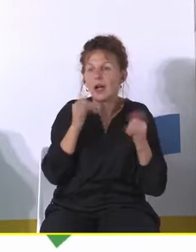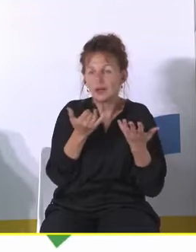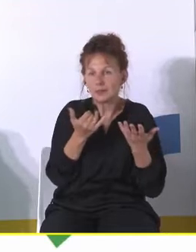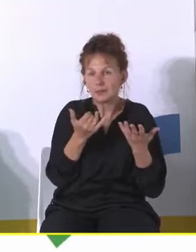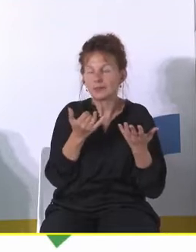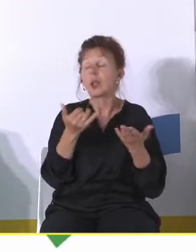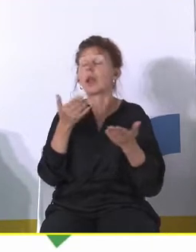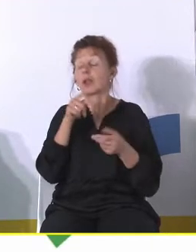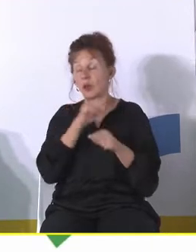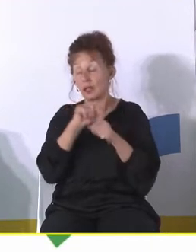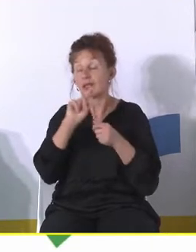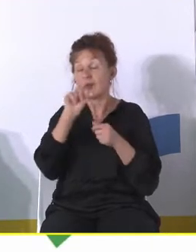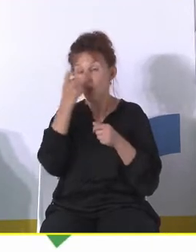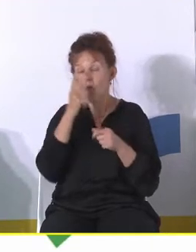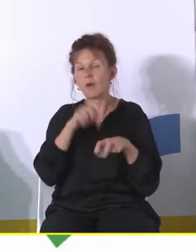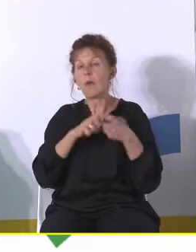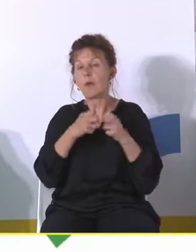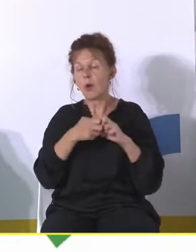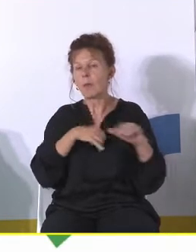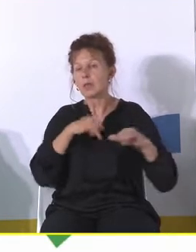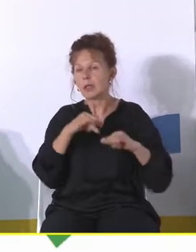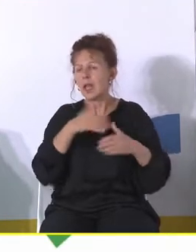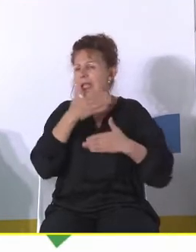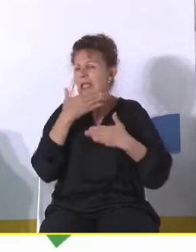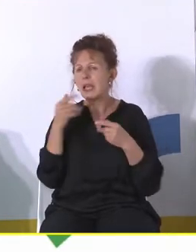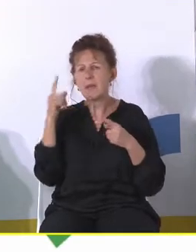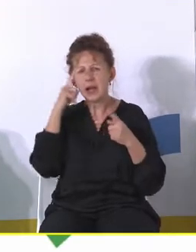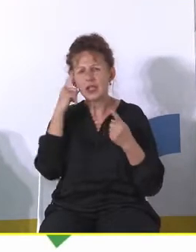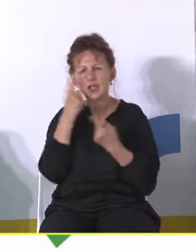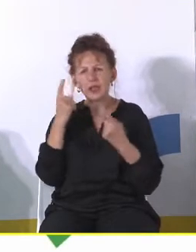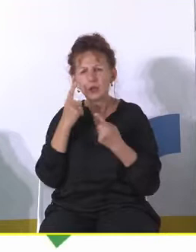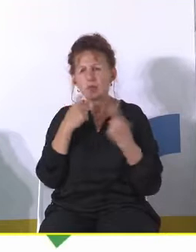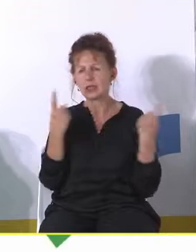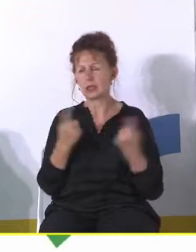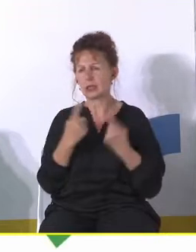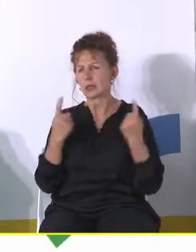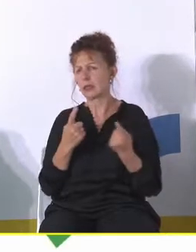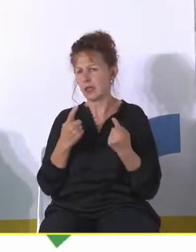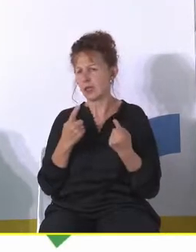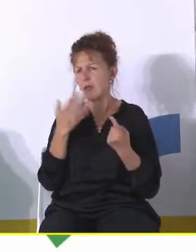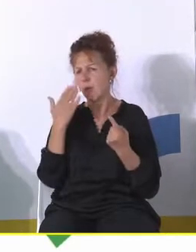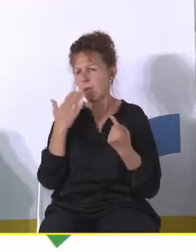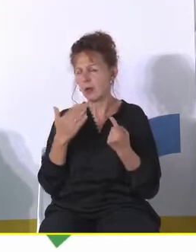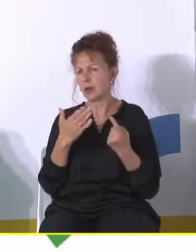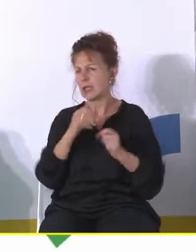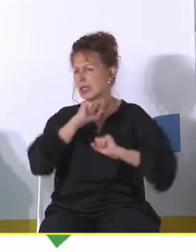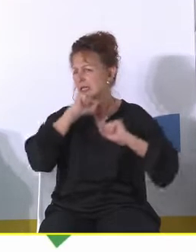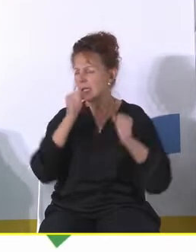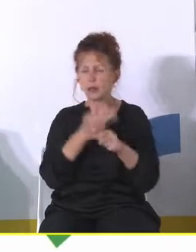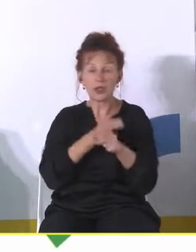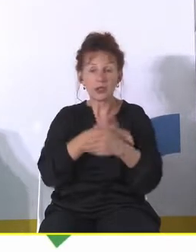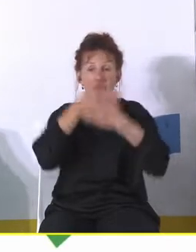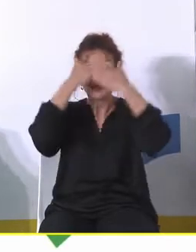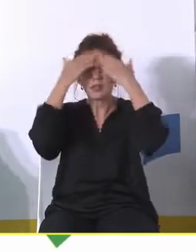podstawowych problemów zarządczych, to znaczy nie ma świadomości sytuacyjnej, takiej społecznej. Nikt w urzędzie nie wie,